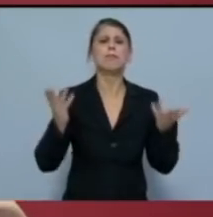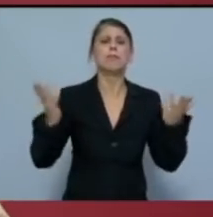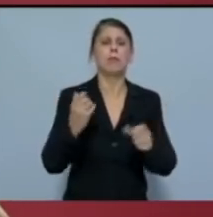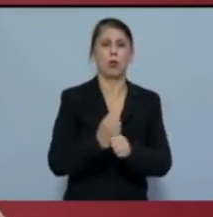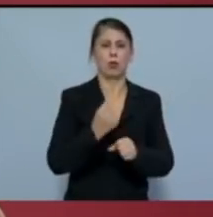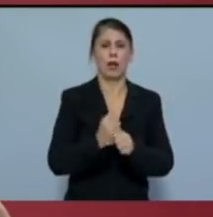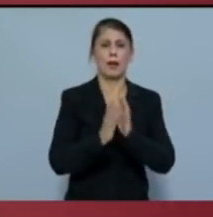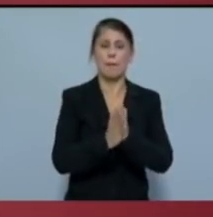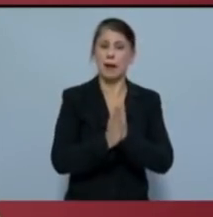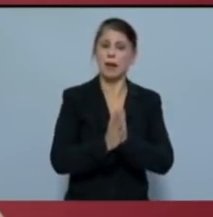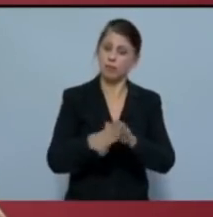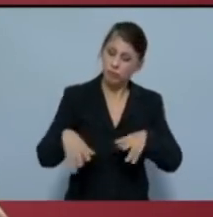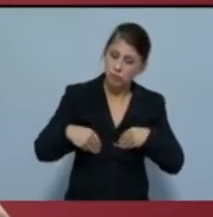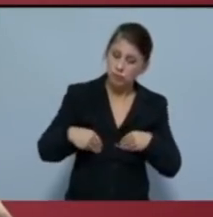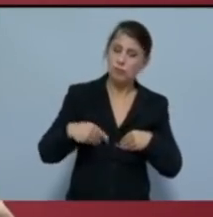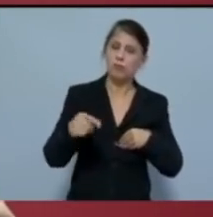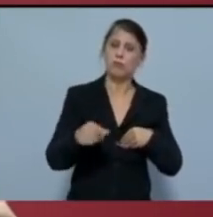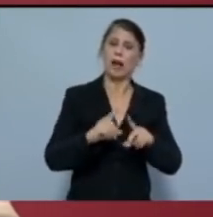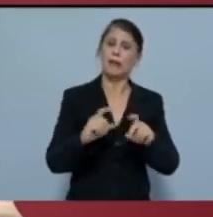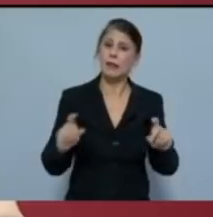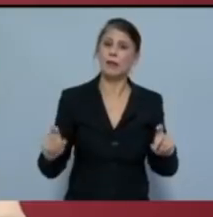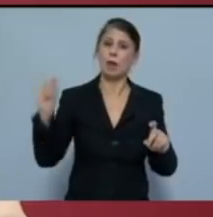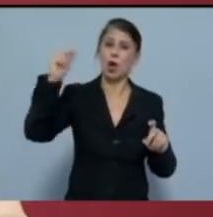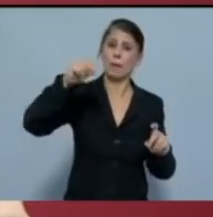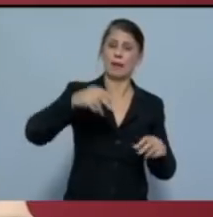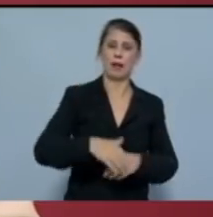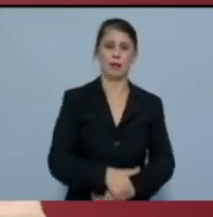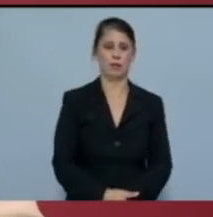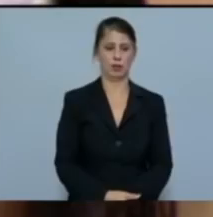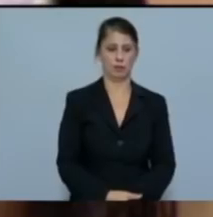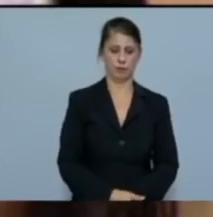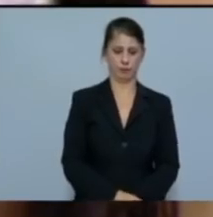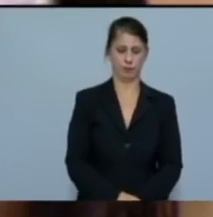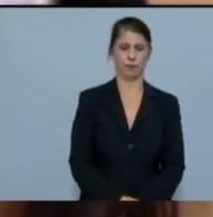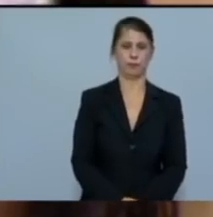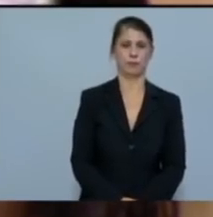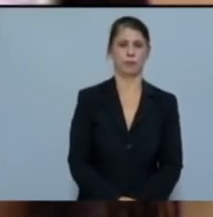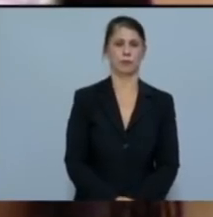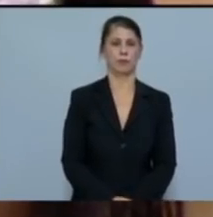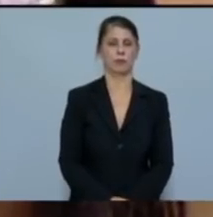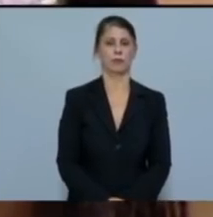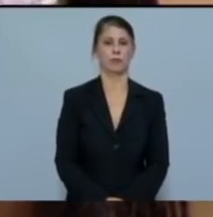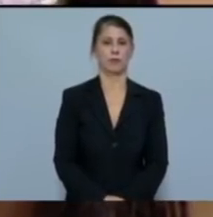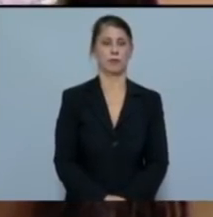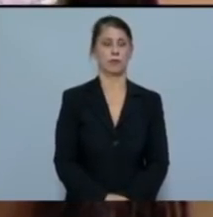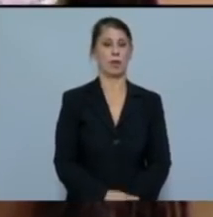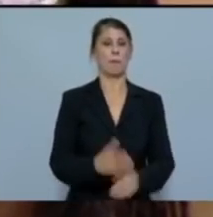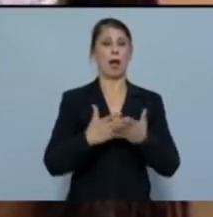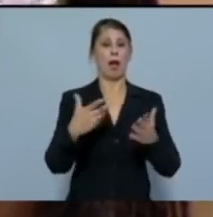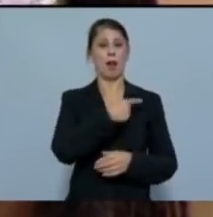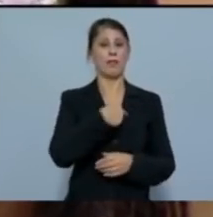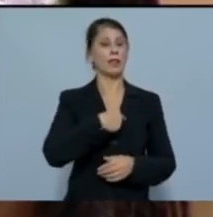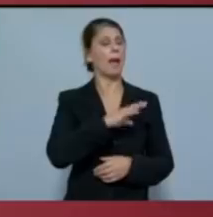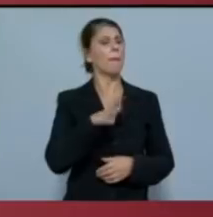Να παρακαλάει να τον δεχτούν ως αντικείμενο εκμετάλλευσης. Μέχρι πότε οι μεγαλοεργοδότες θα